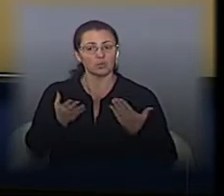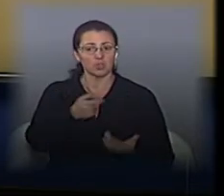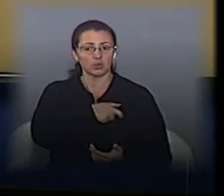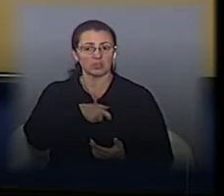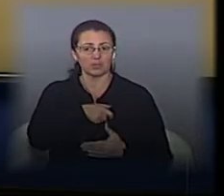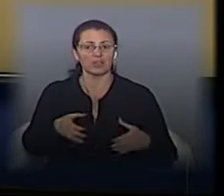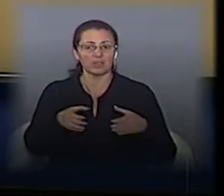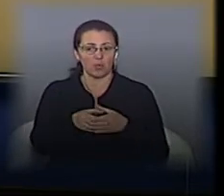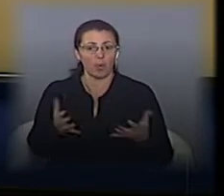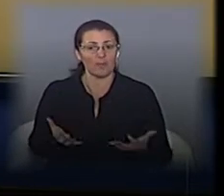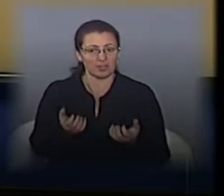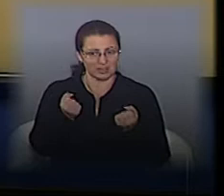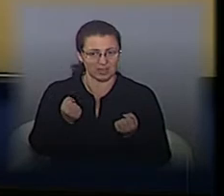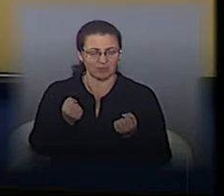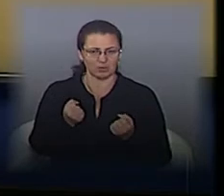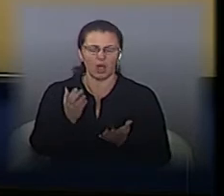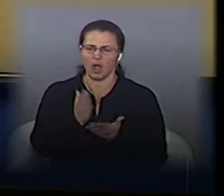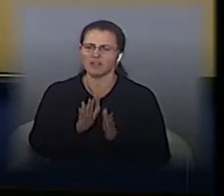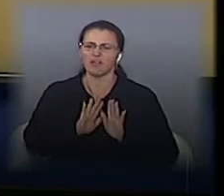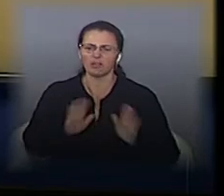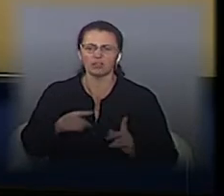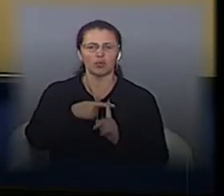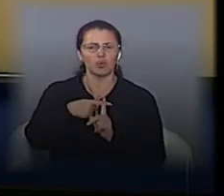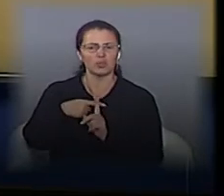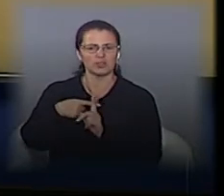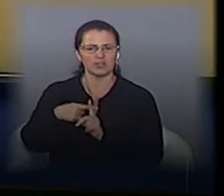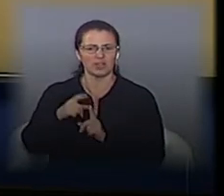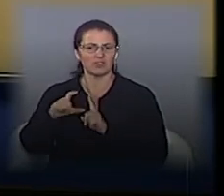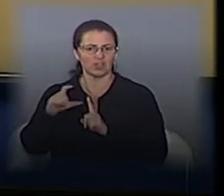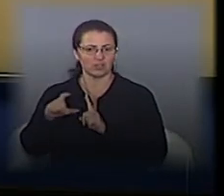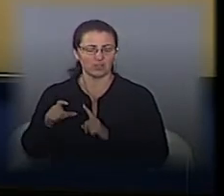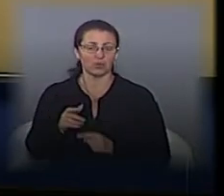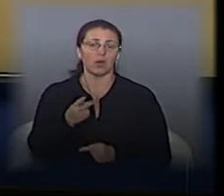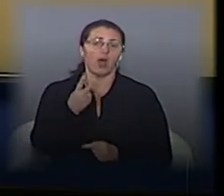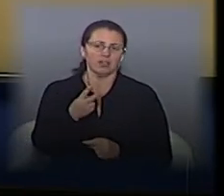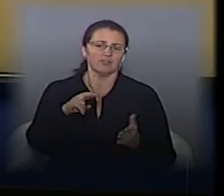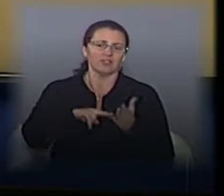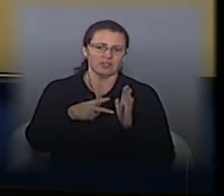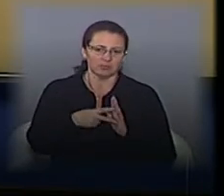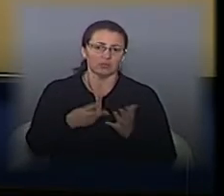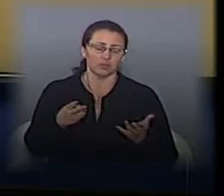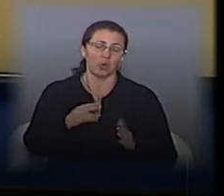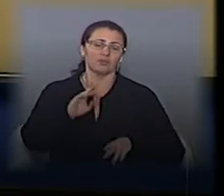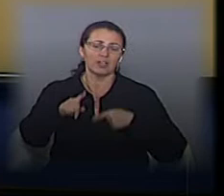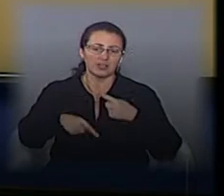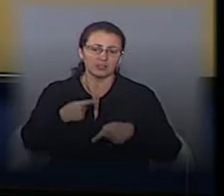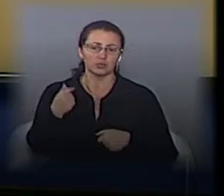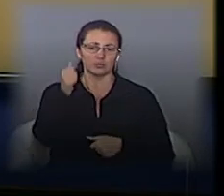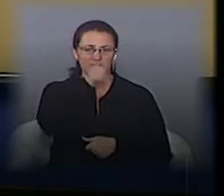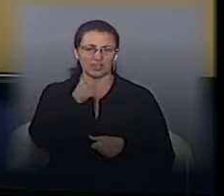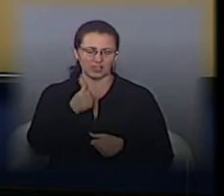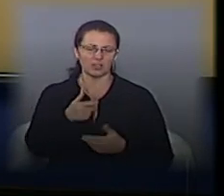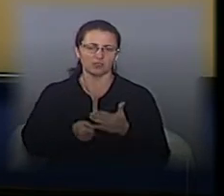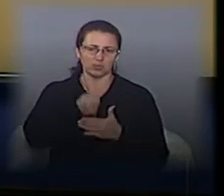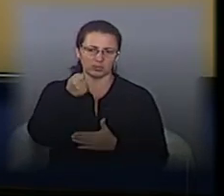підтримає, а є тільки позитивні відгуки, ну, буде цього року дві, дуже добре. Будемо подавати пропозиції на наступний рік і на